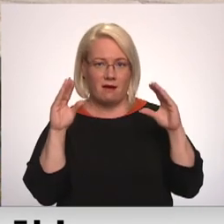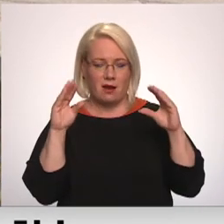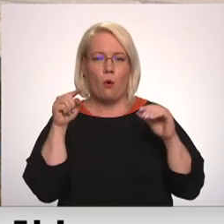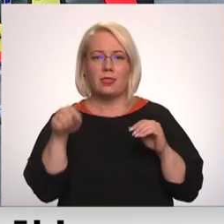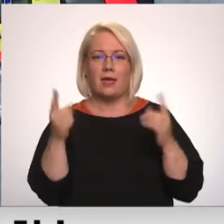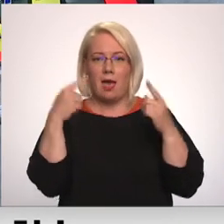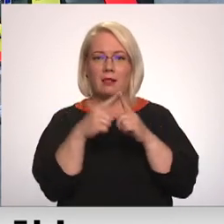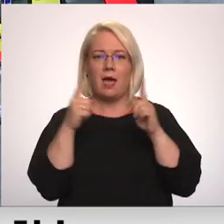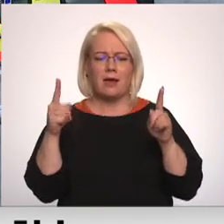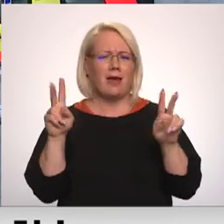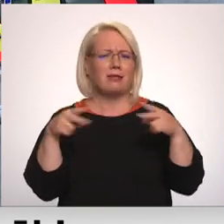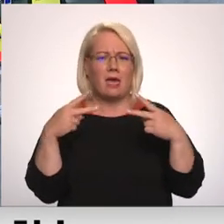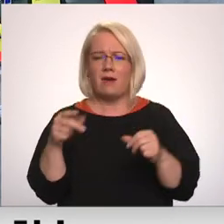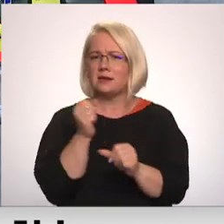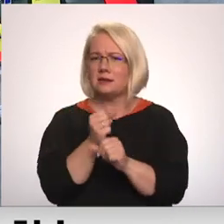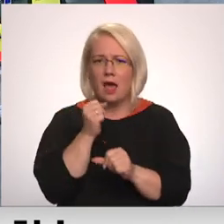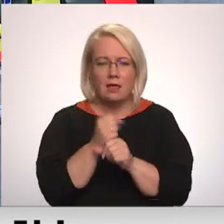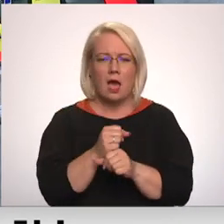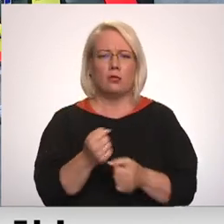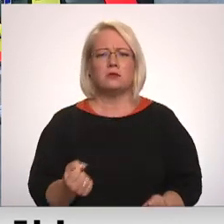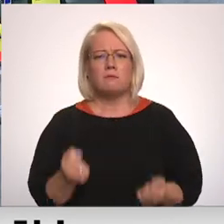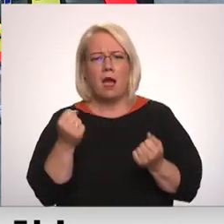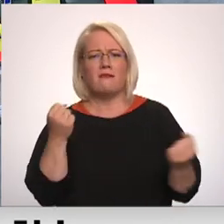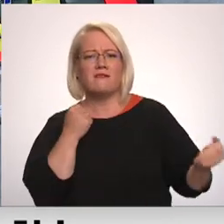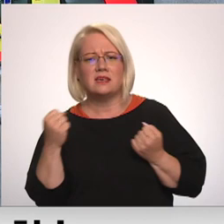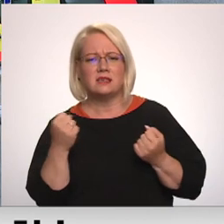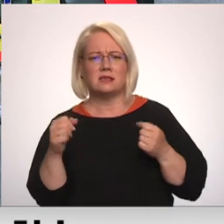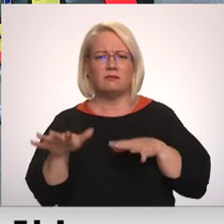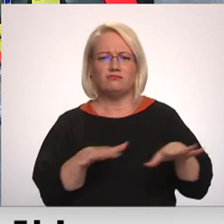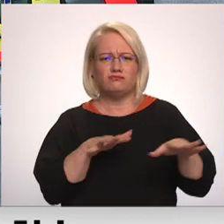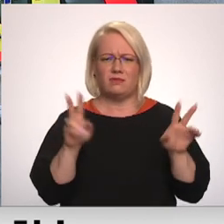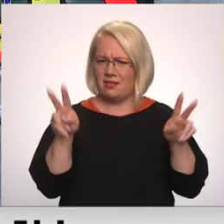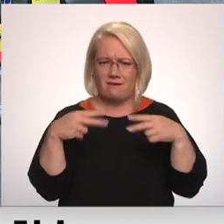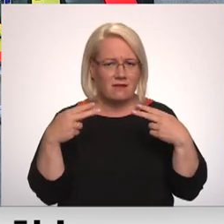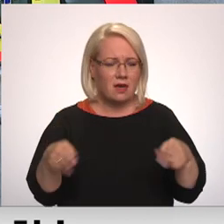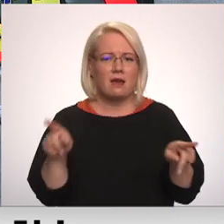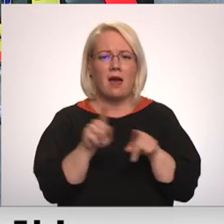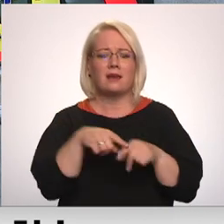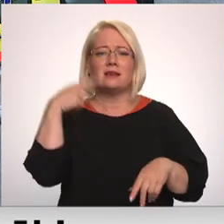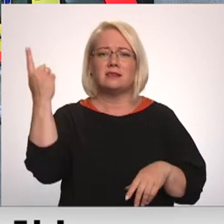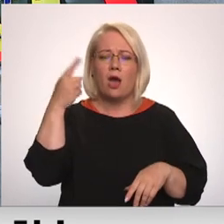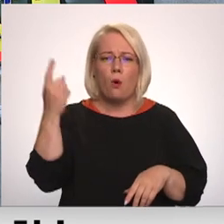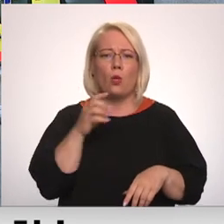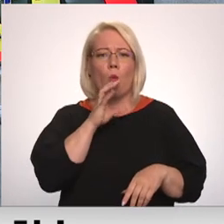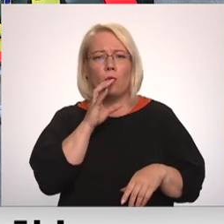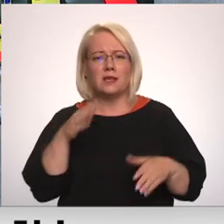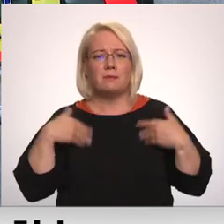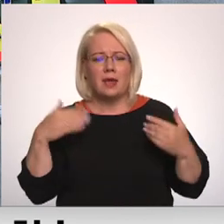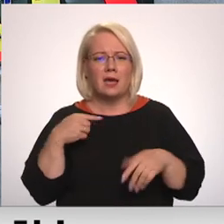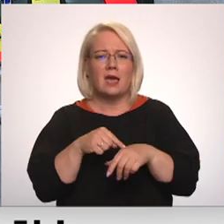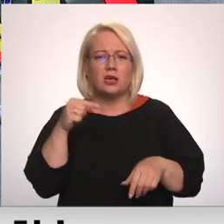nevajadzētu veikt ne dārza darbus, ne citas smagas fiziskas aktivitātes. Arī saules un ūdens prieks ir jābauda prātīgi.